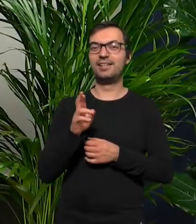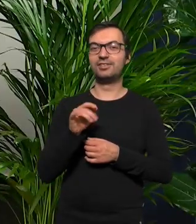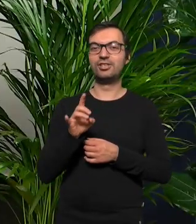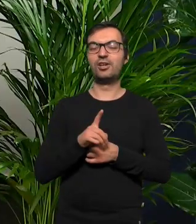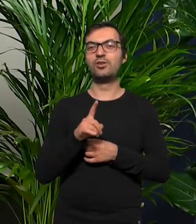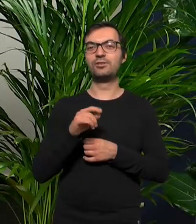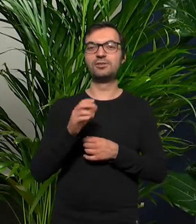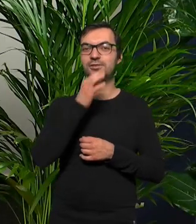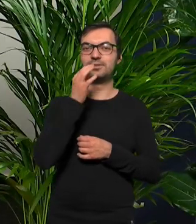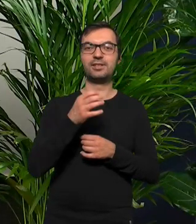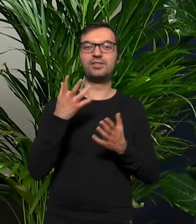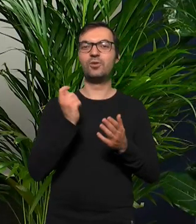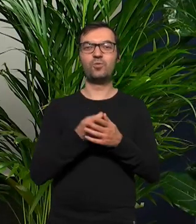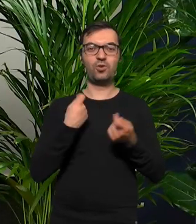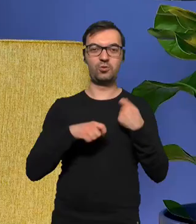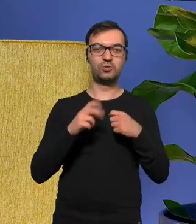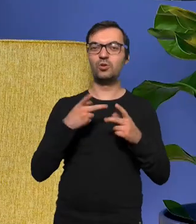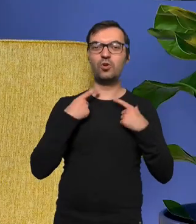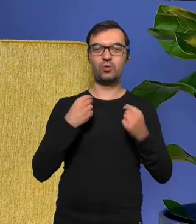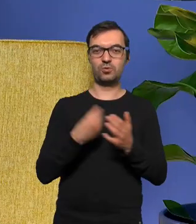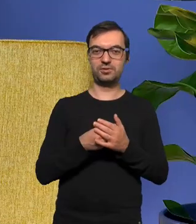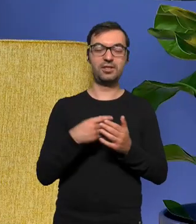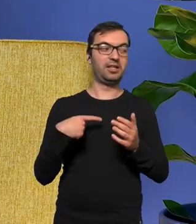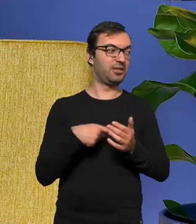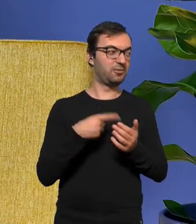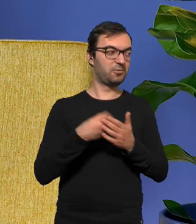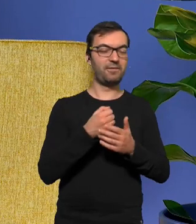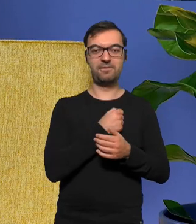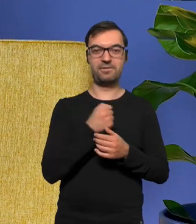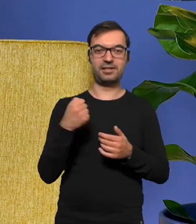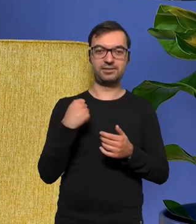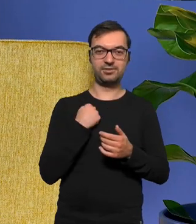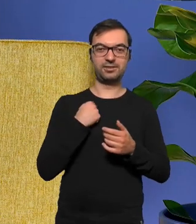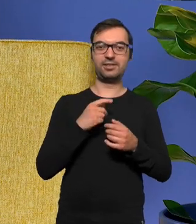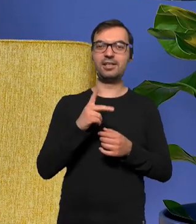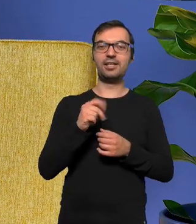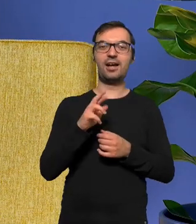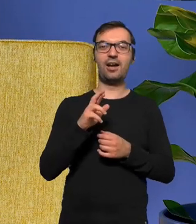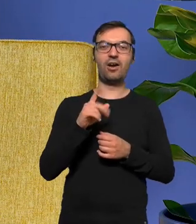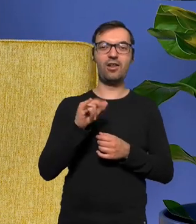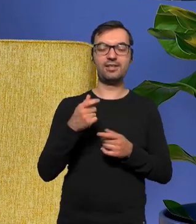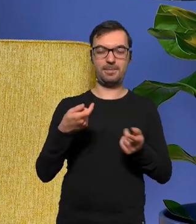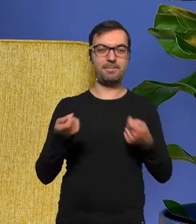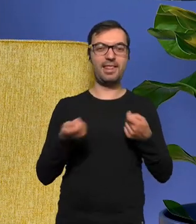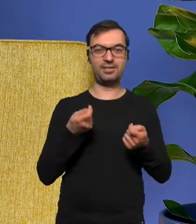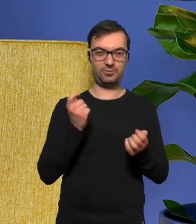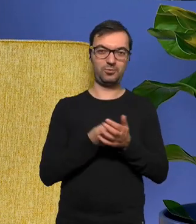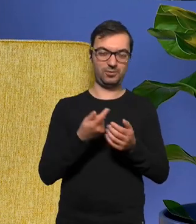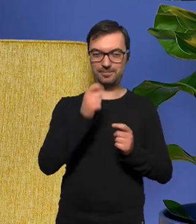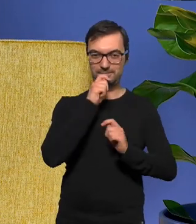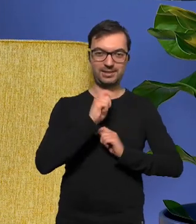pyta gdzie kupujesz koszulę? tą kupiłem w Warszawie w zasadzie Karolina nasza menadżerka mi kupiła